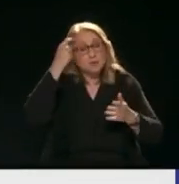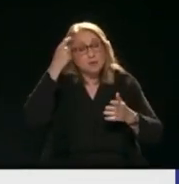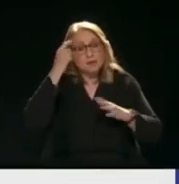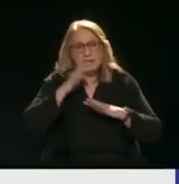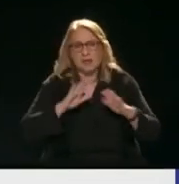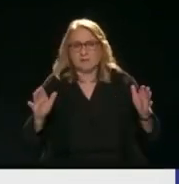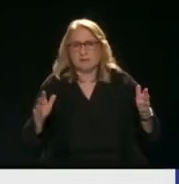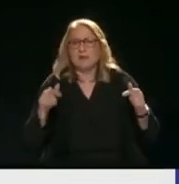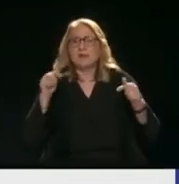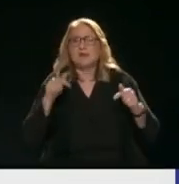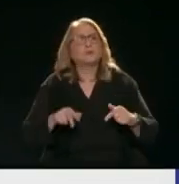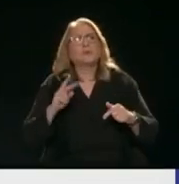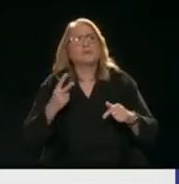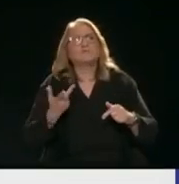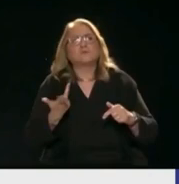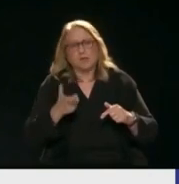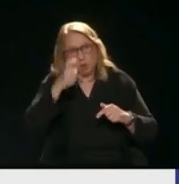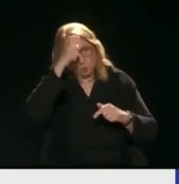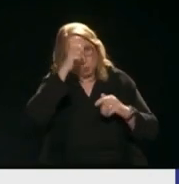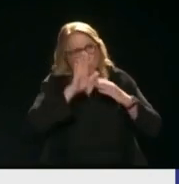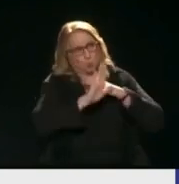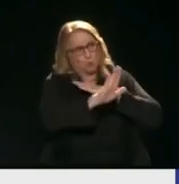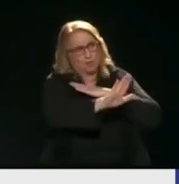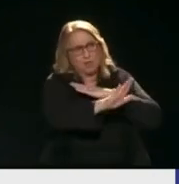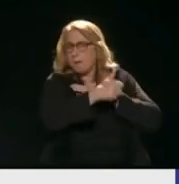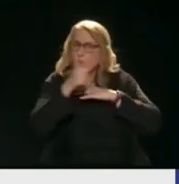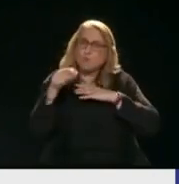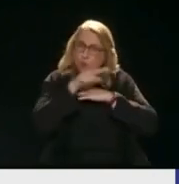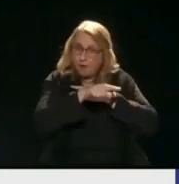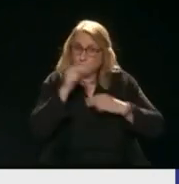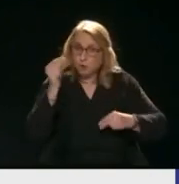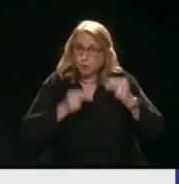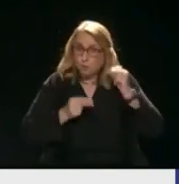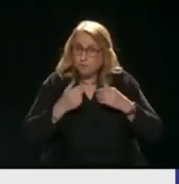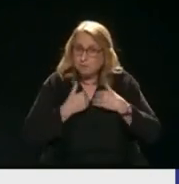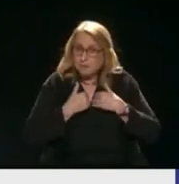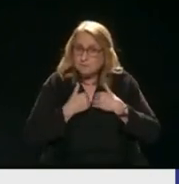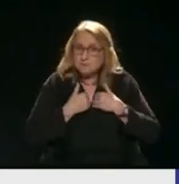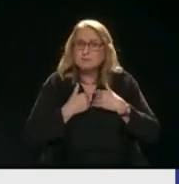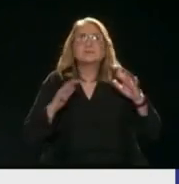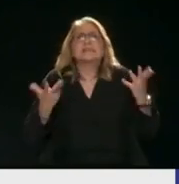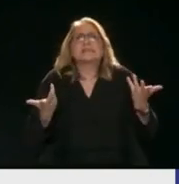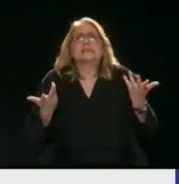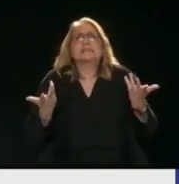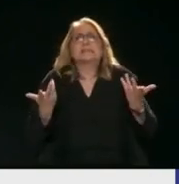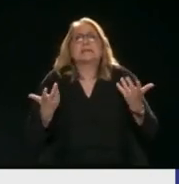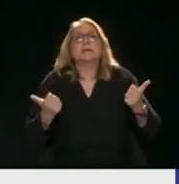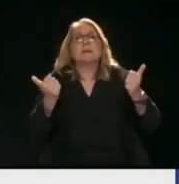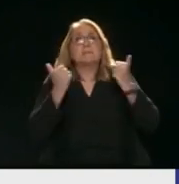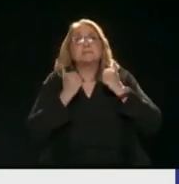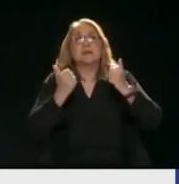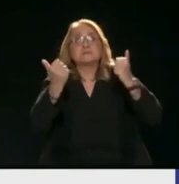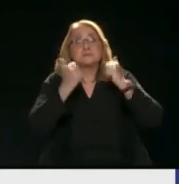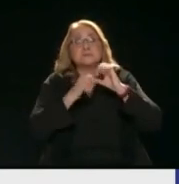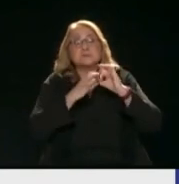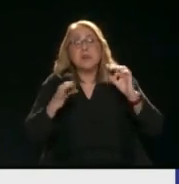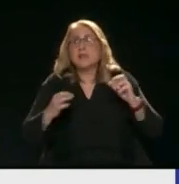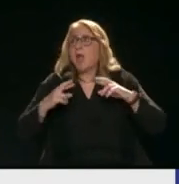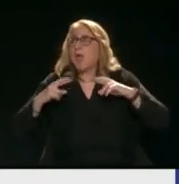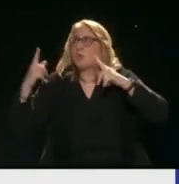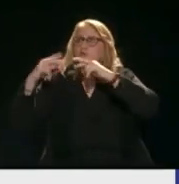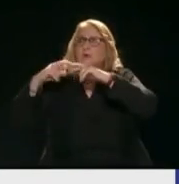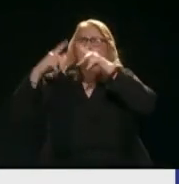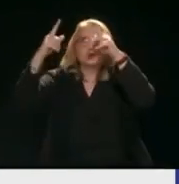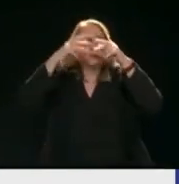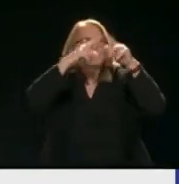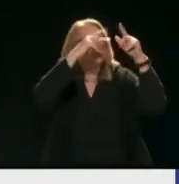Δηλαδή αυτό είναι το πρόβλημα μας μόνο Τι είναι αυτό Που μας πιέζει συνεχώς Και έχουμε τόσους εχθρούς γύρω μας Ποιο